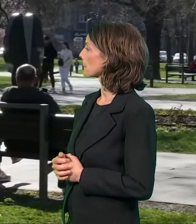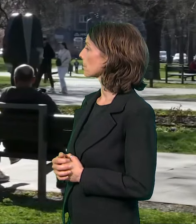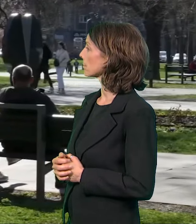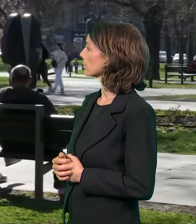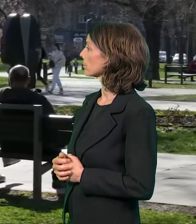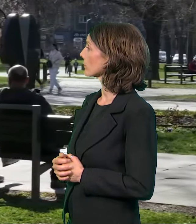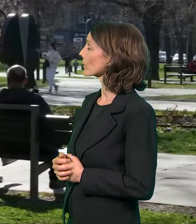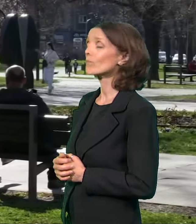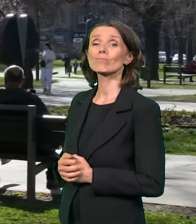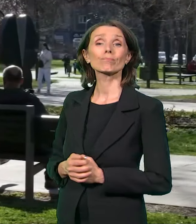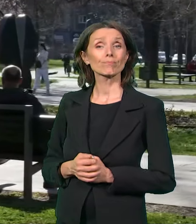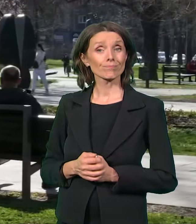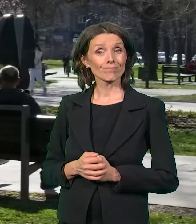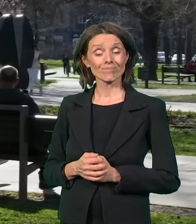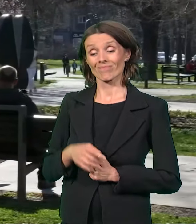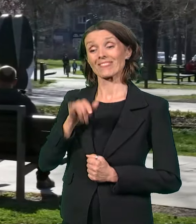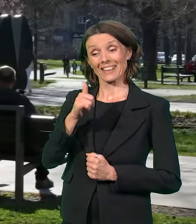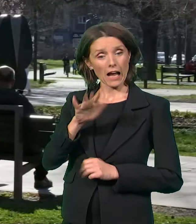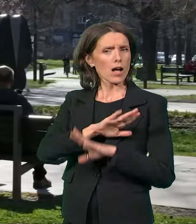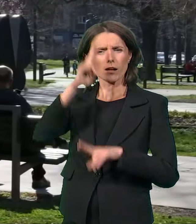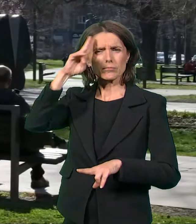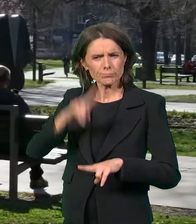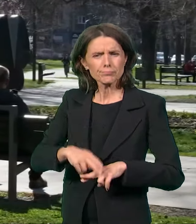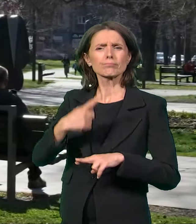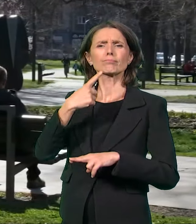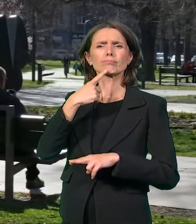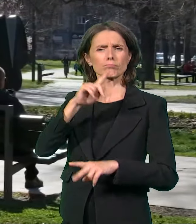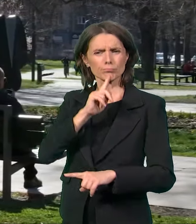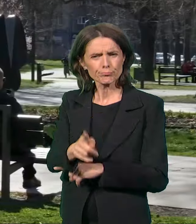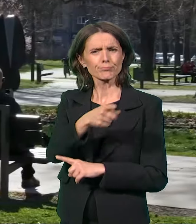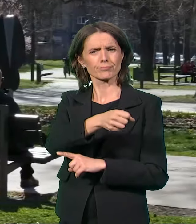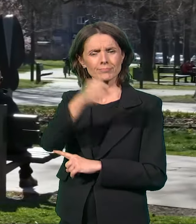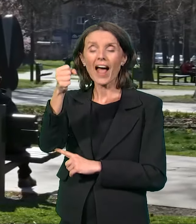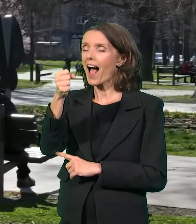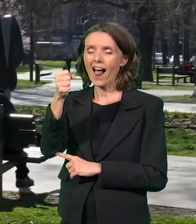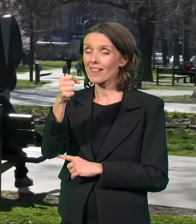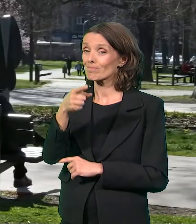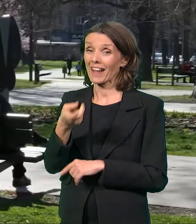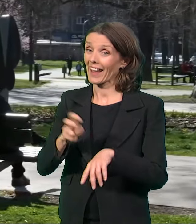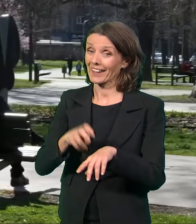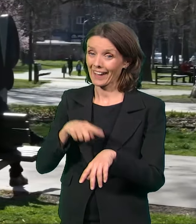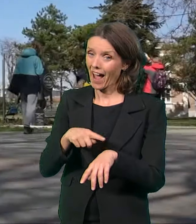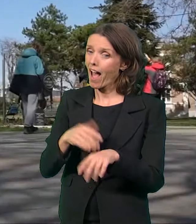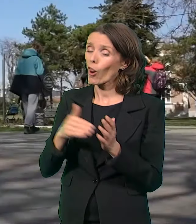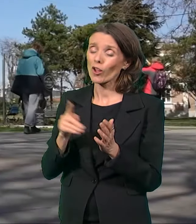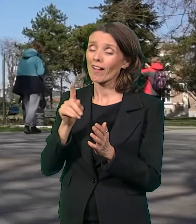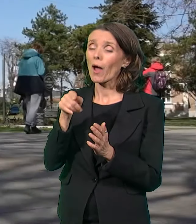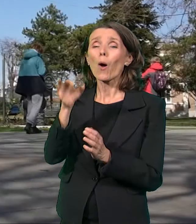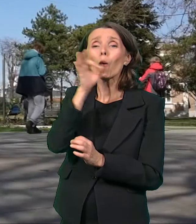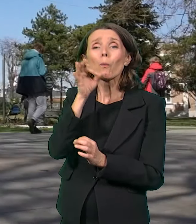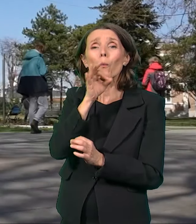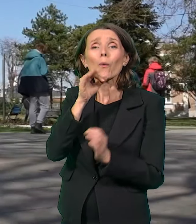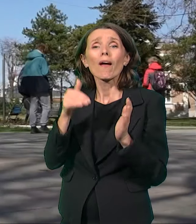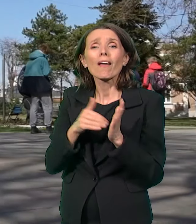A postavljenje je bilo preuranjeno, jer su preskočeni važni diplomatski koraci. Nije bio potpisan